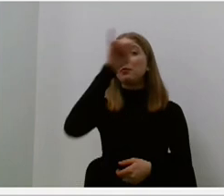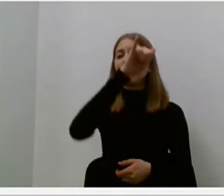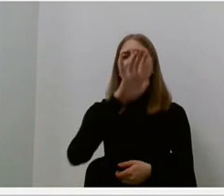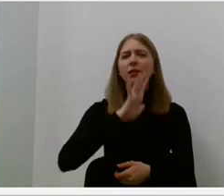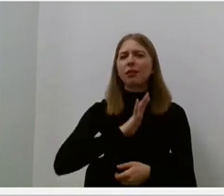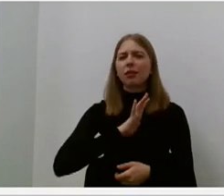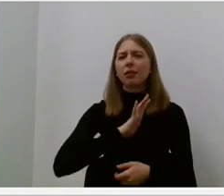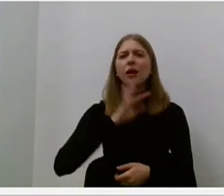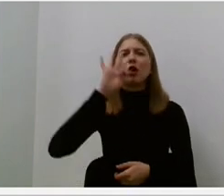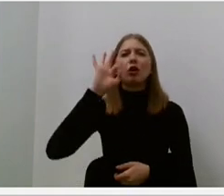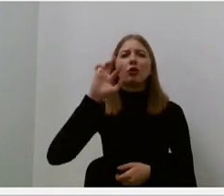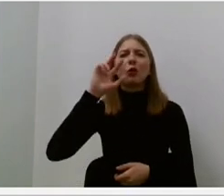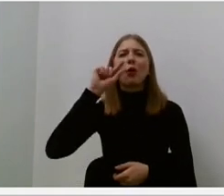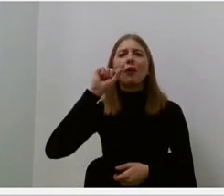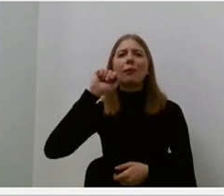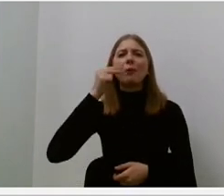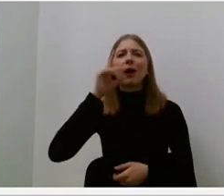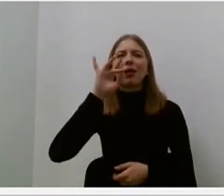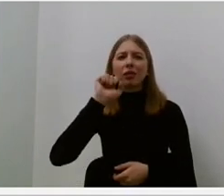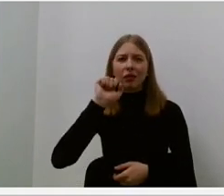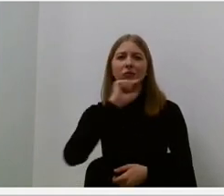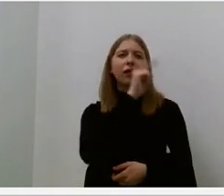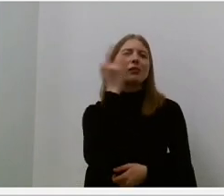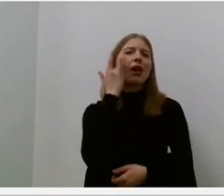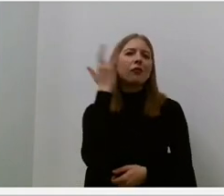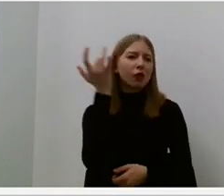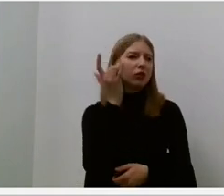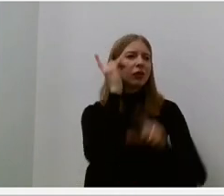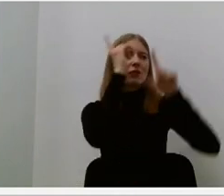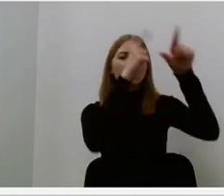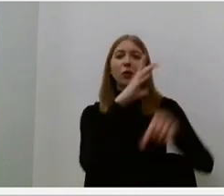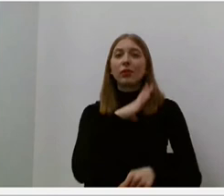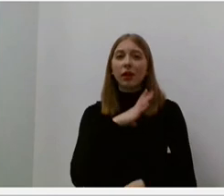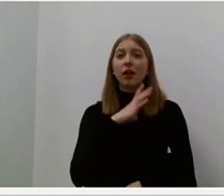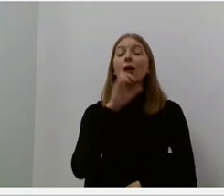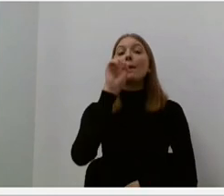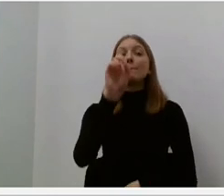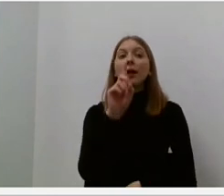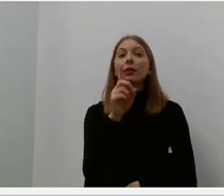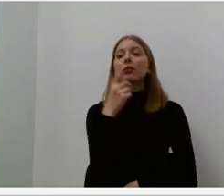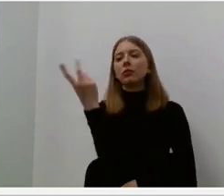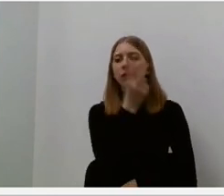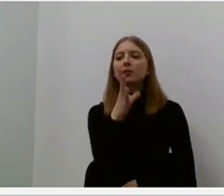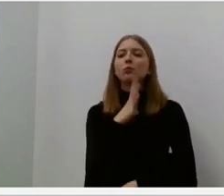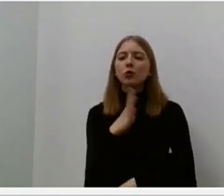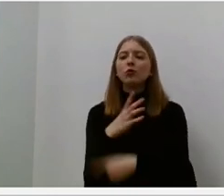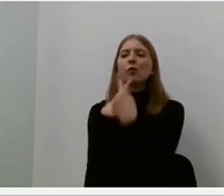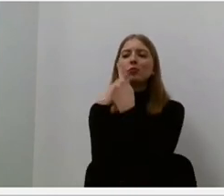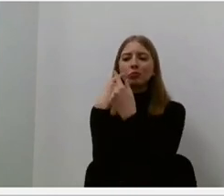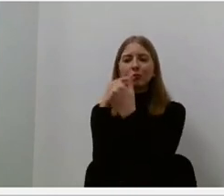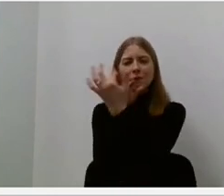Kaliforniją, tačiau matyti nesikijos buvo apie tai kalbėjęsi, kadangi Marija